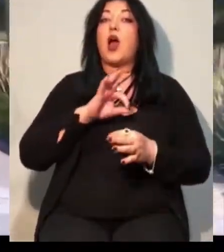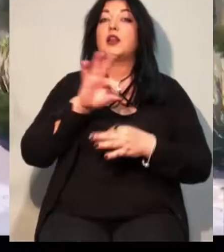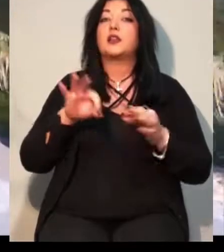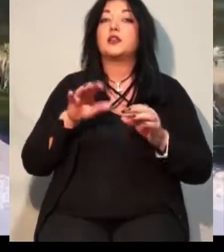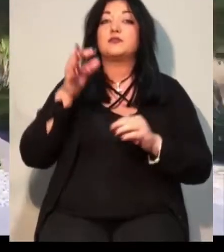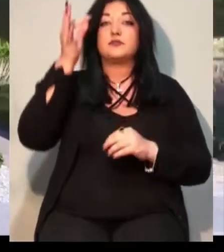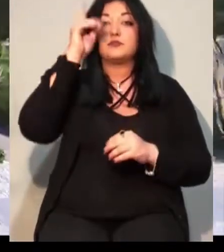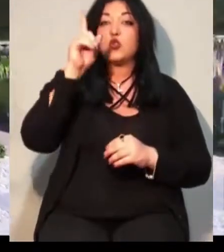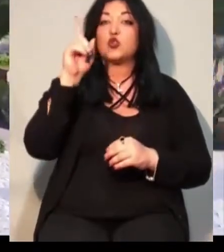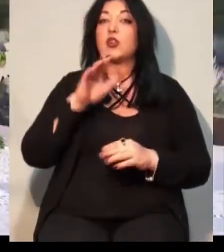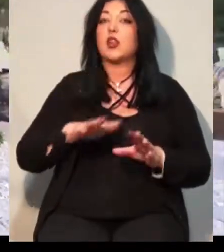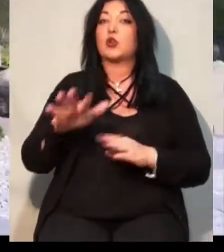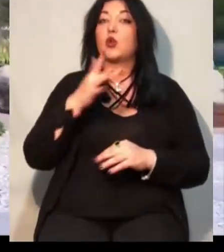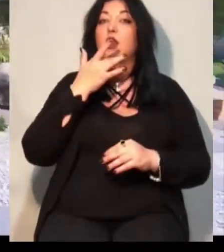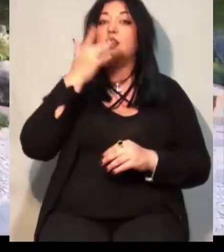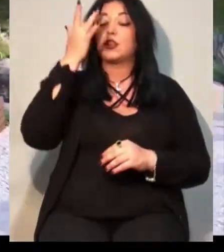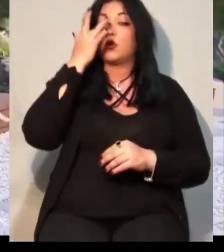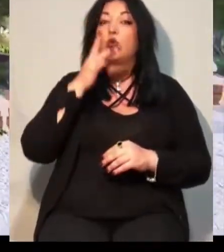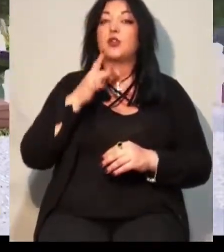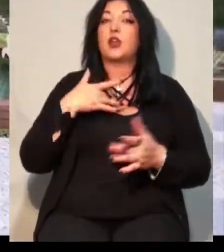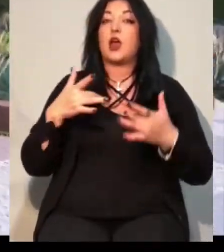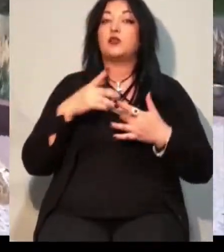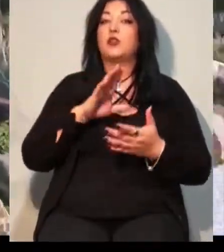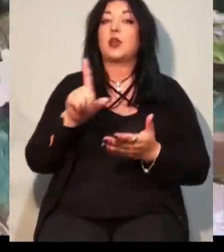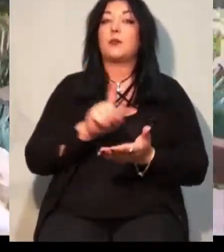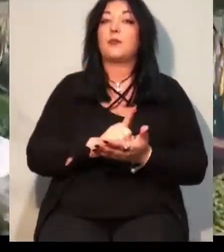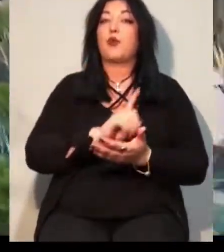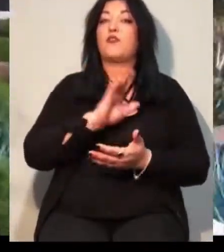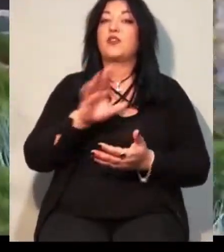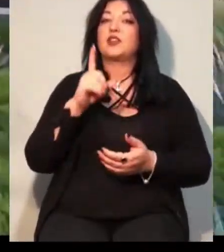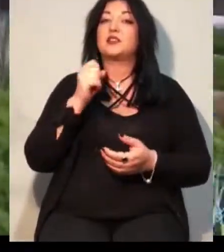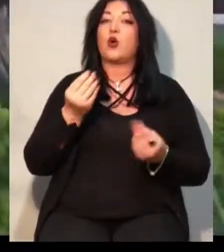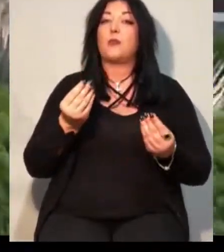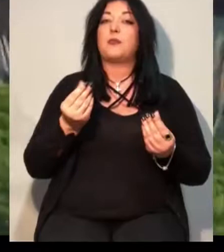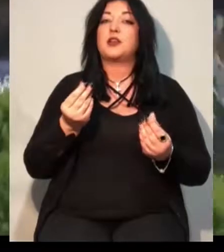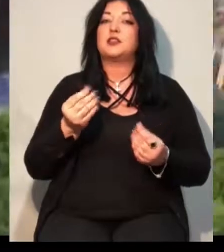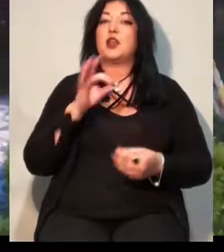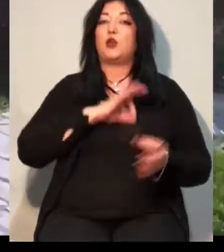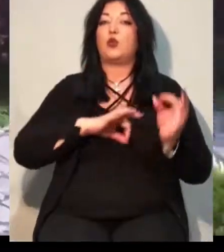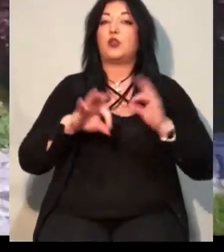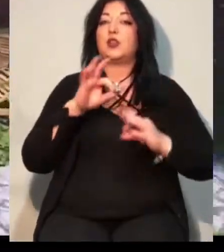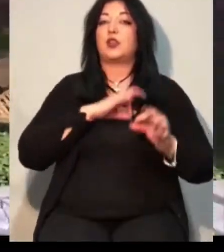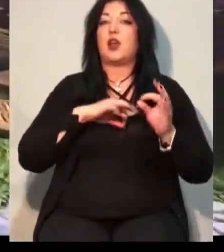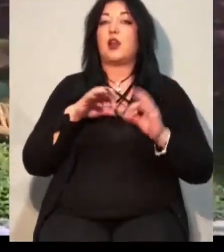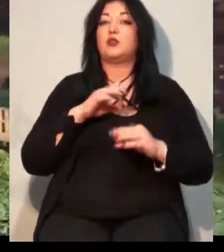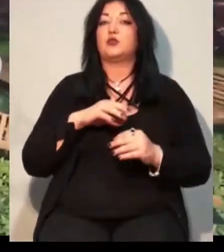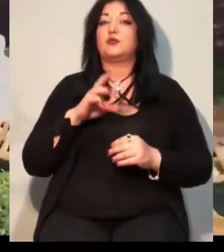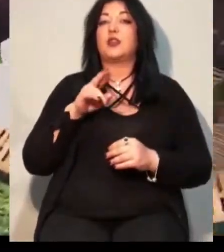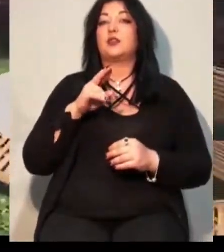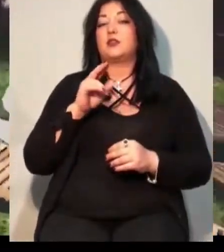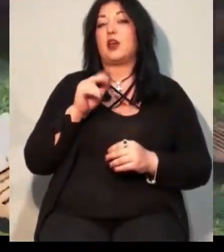літнього театру не повинна використовуватись для комерційної діяльності, як передбачає проєкт Дмитра Шпинарьова.